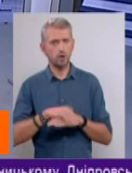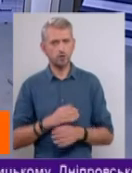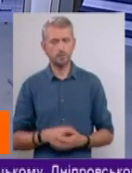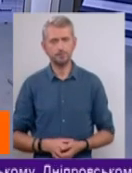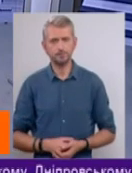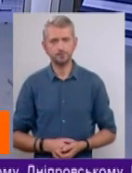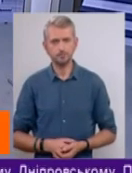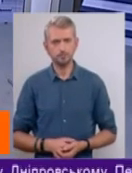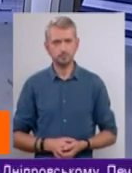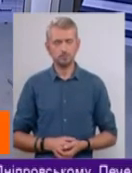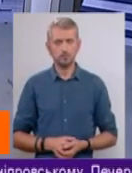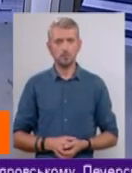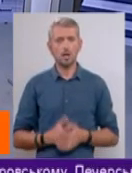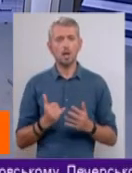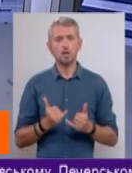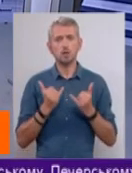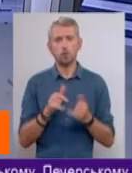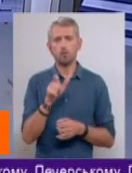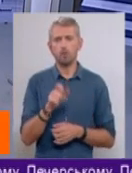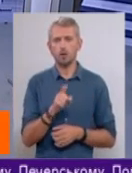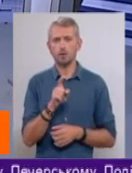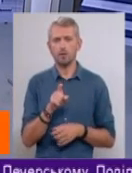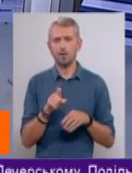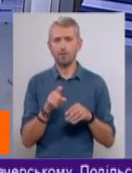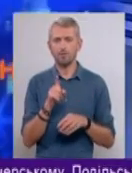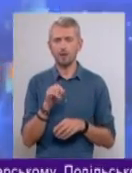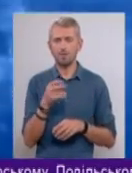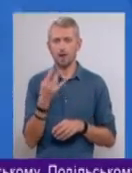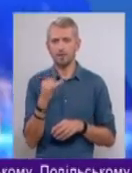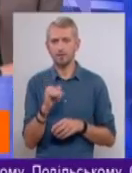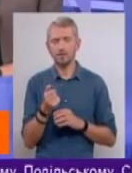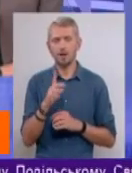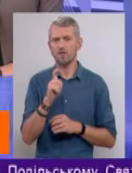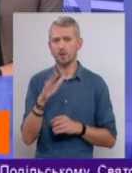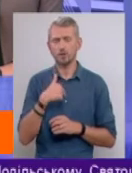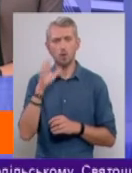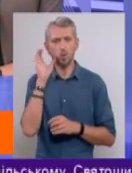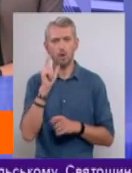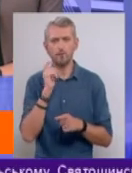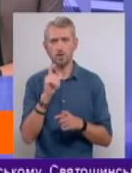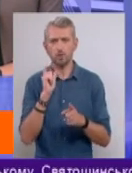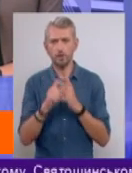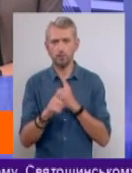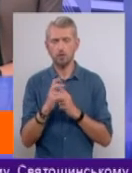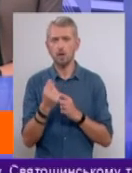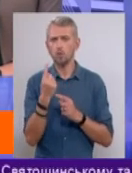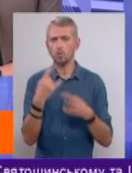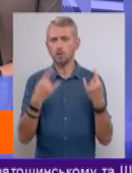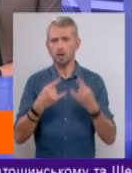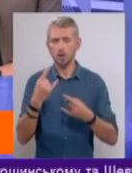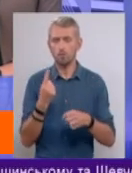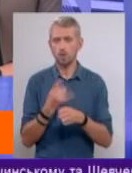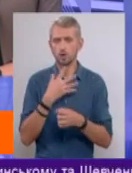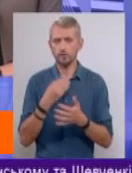Слухаємо. Шановний панець Землянський, декілька хвилин я слухав вашу відповідь на новостелеканалі. вперше у своєму